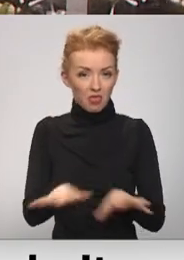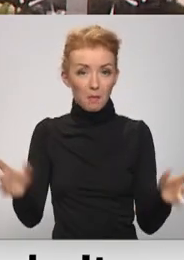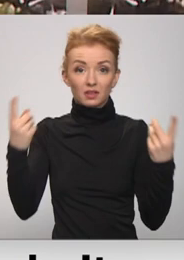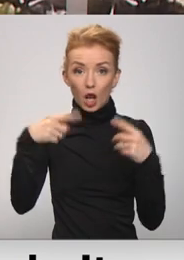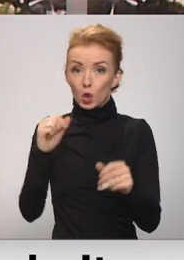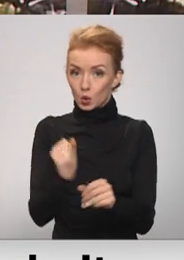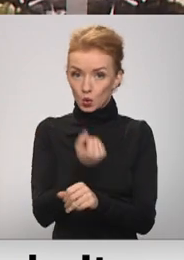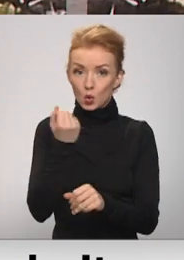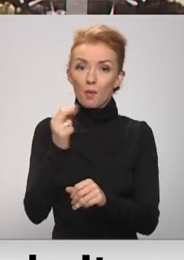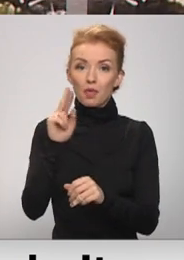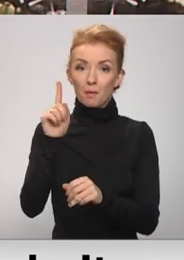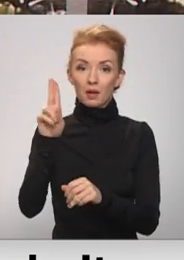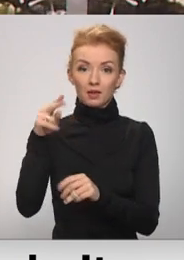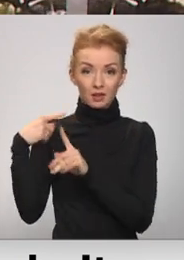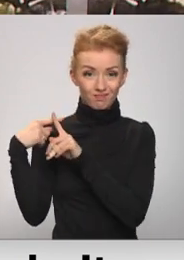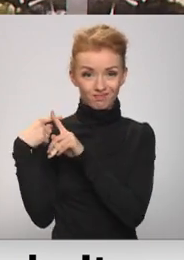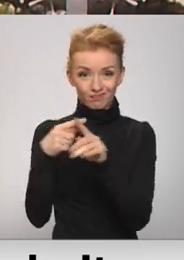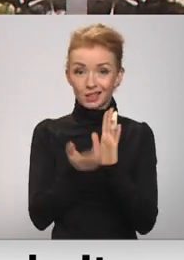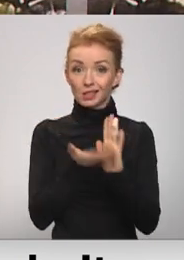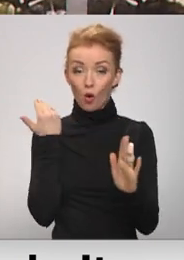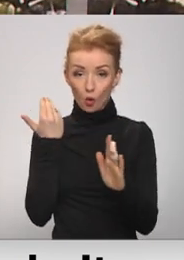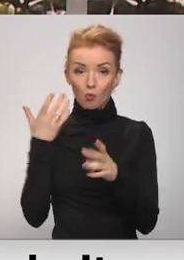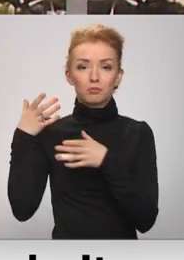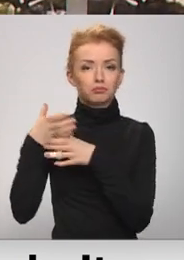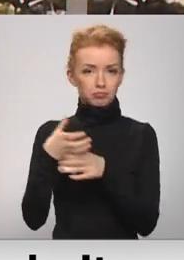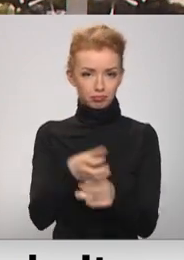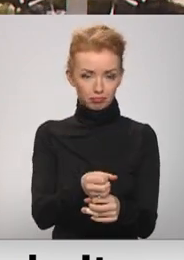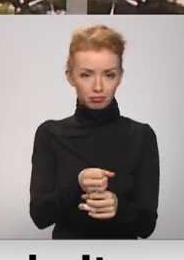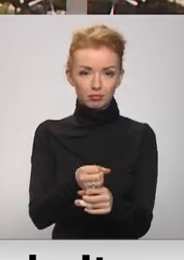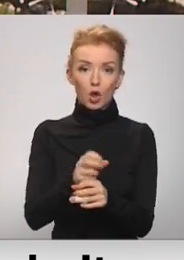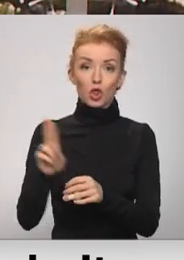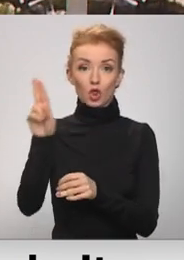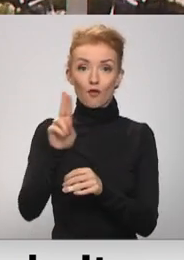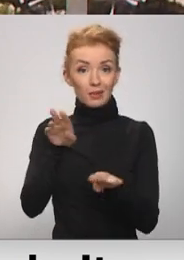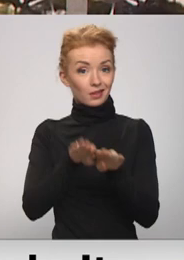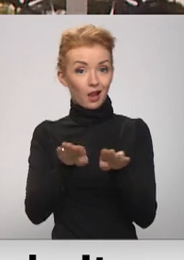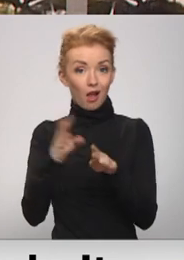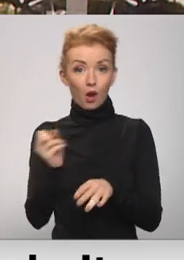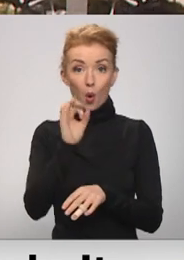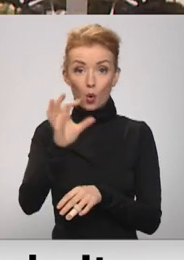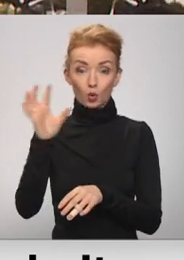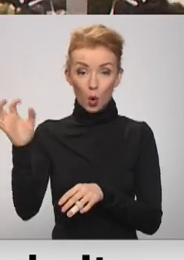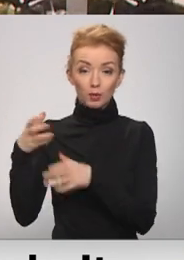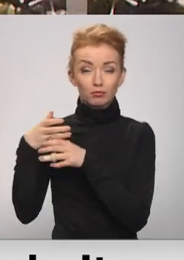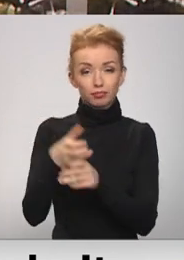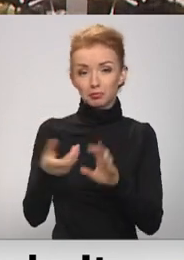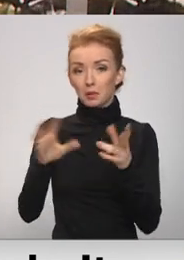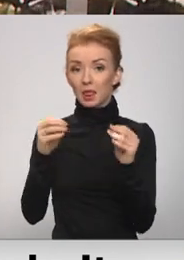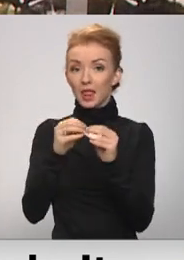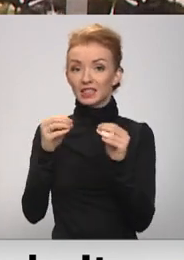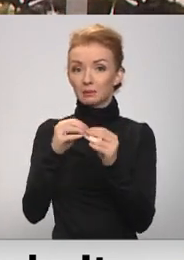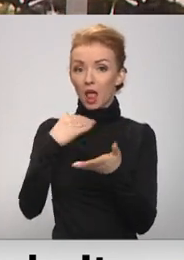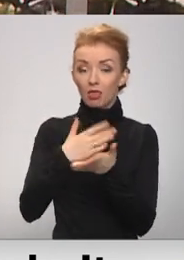neatliekamās medicīnas kās palīdzības dienas izsaukumu skaits aizvienas samazinās. Novembrī salīdzinājumā ar oktobri tas sarucis par aptuveni